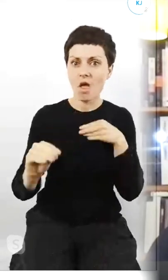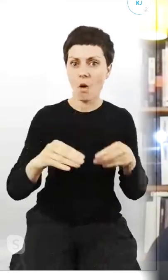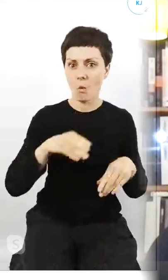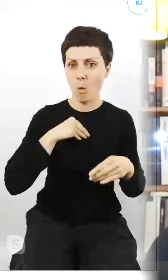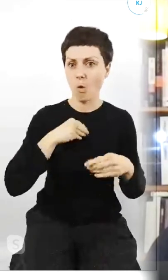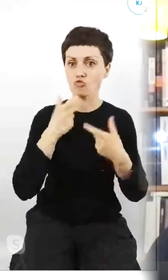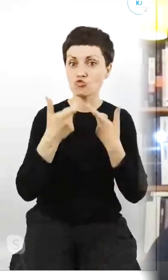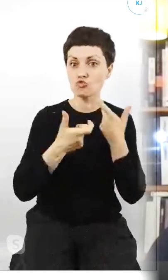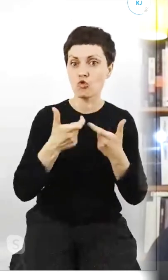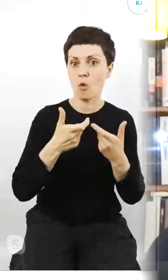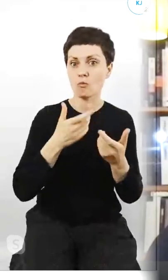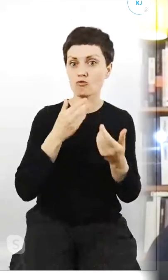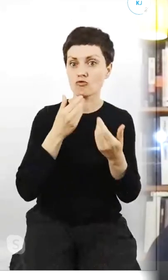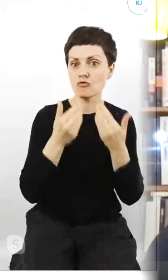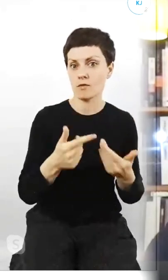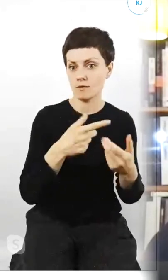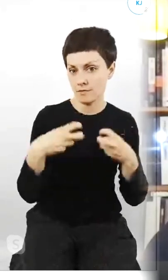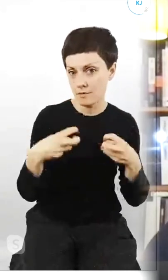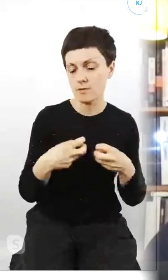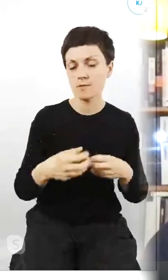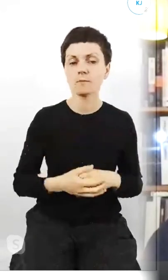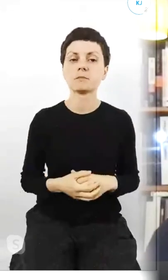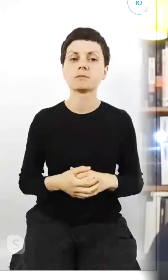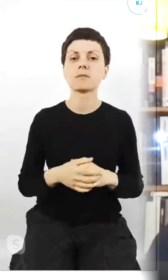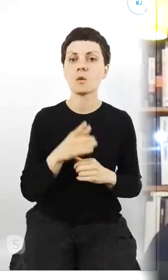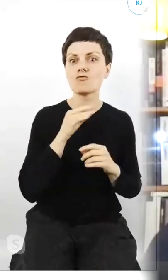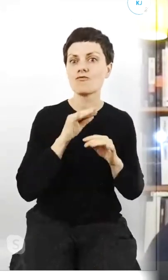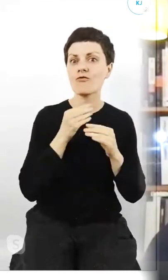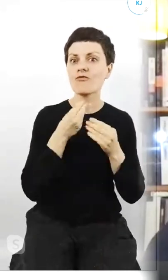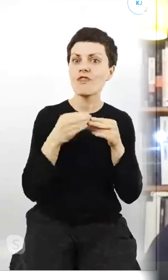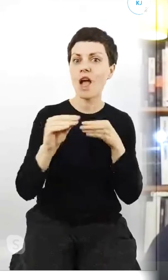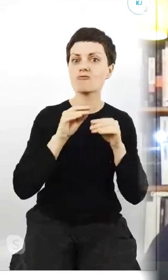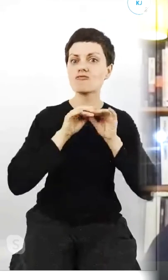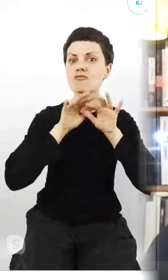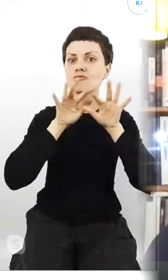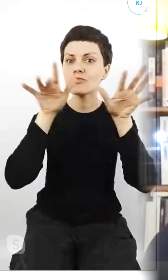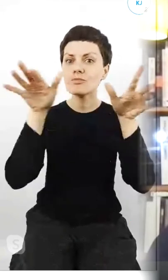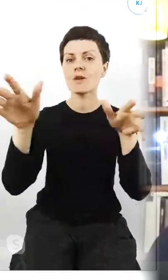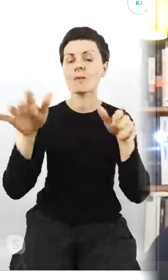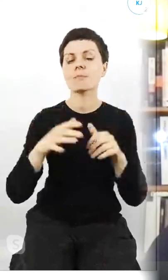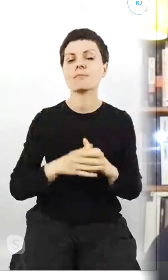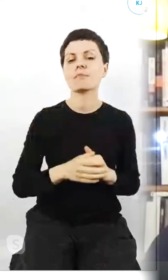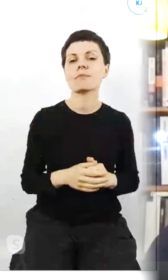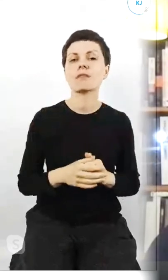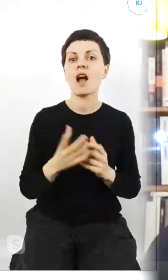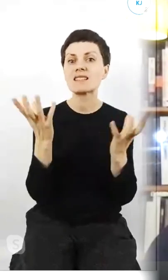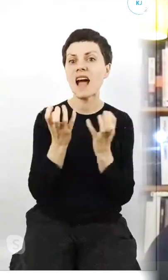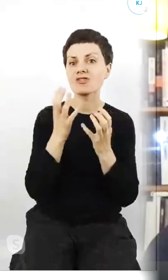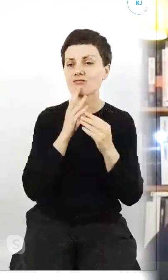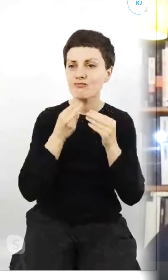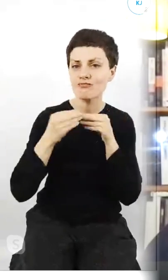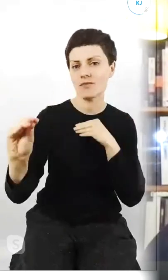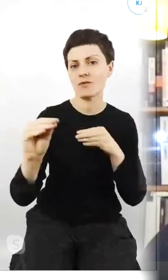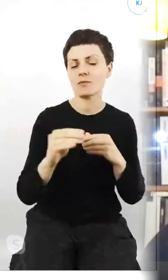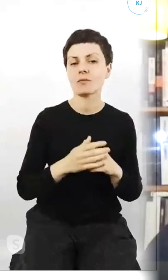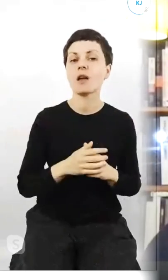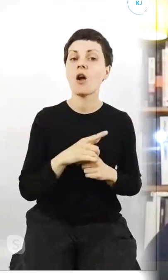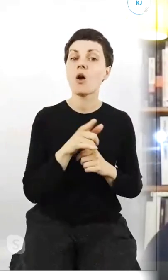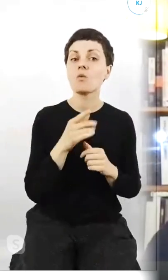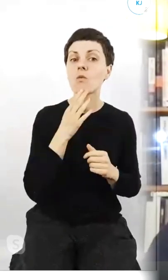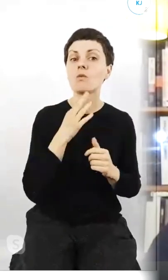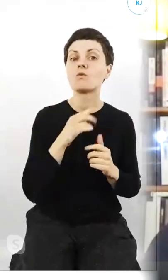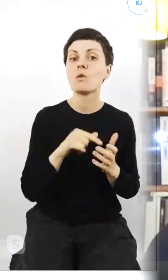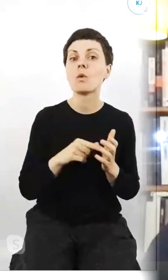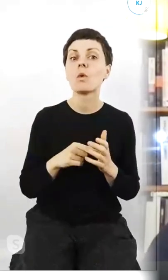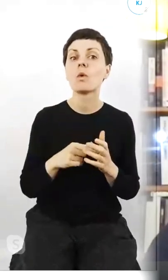realnej przestrzeni i właśnie mówisz o tych zasięgach, czy również, jeśli chodzi o takie, no nie wiem, formy działania strajku klimatycznego, który musiał